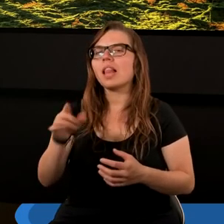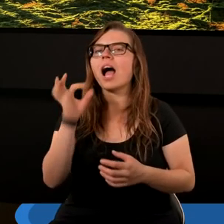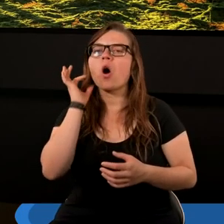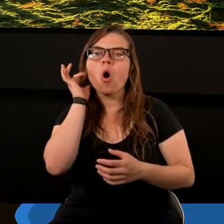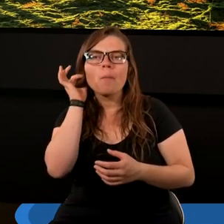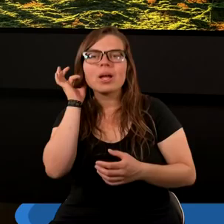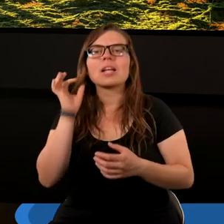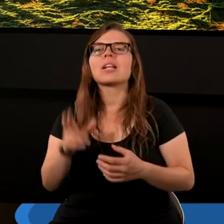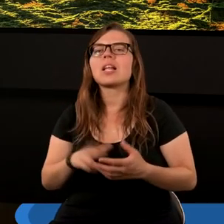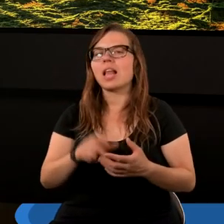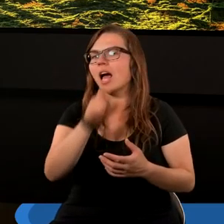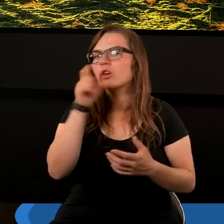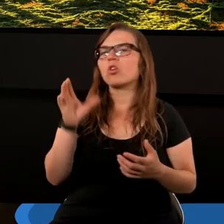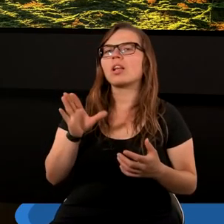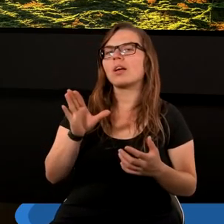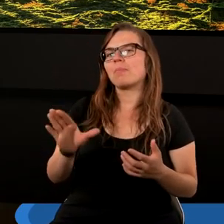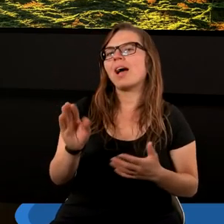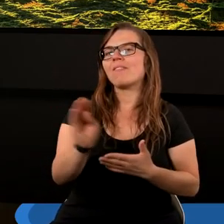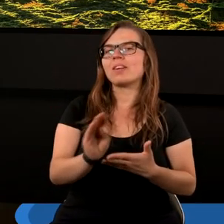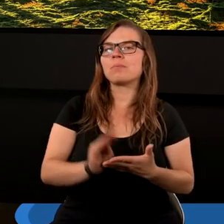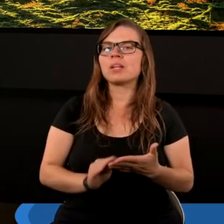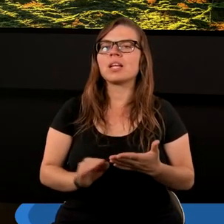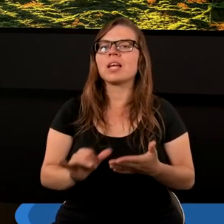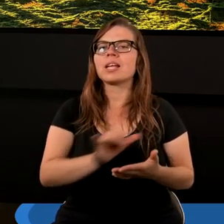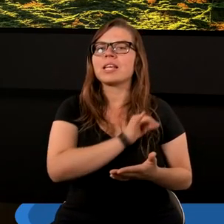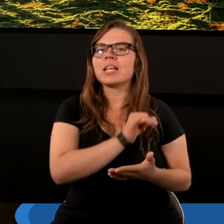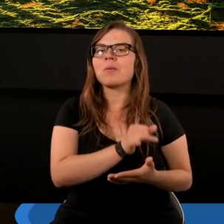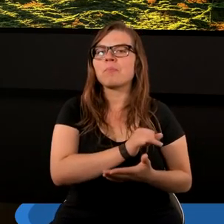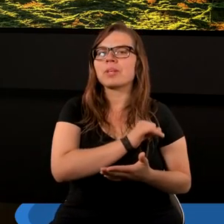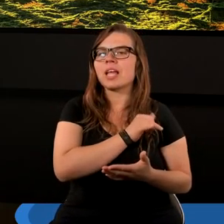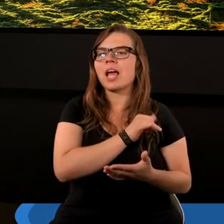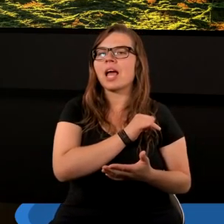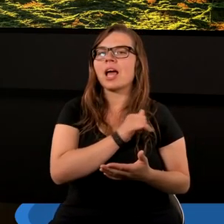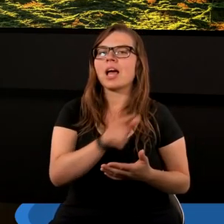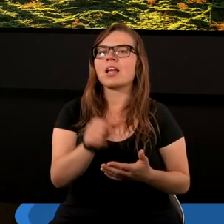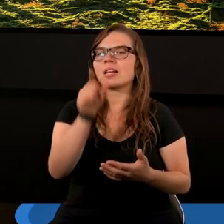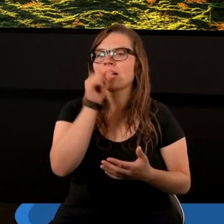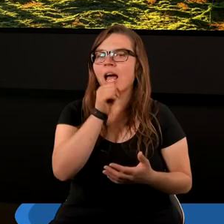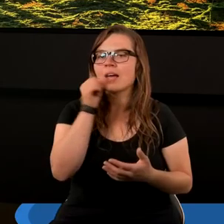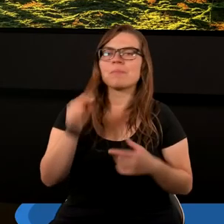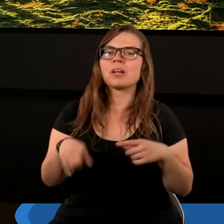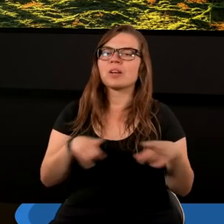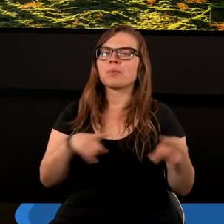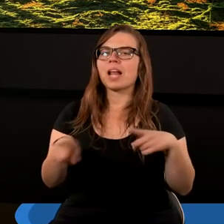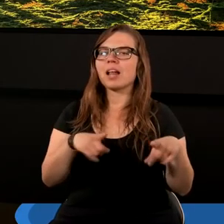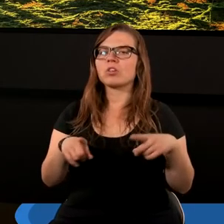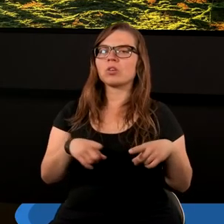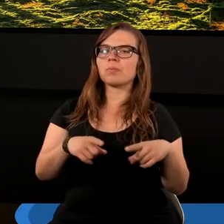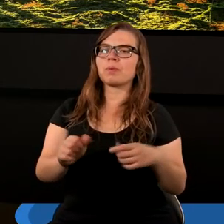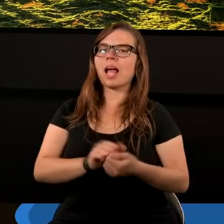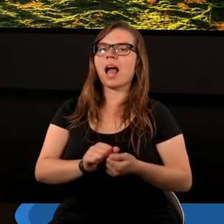kobieta na czole ma wypisane imię o tajemniczym znaczeniu,